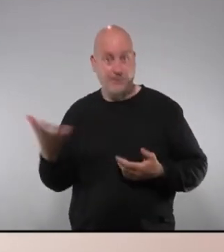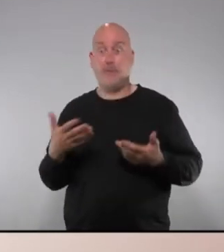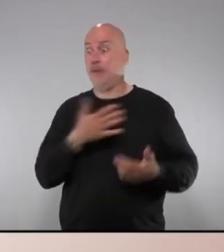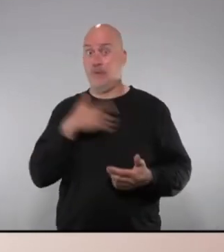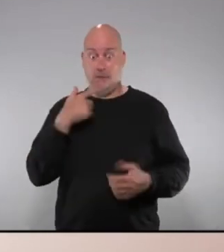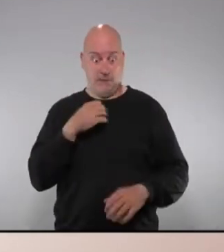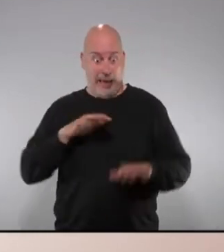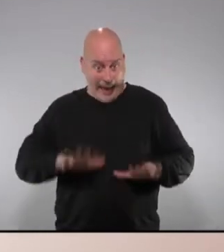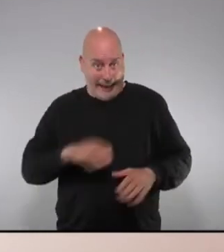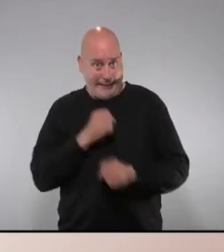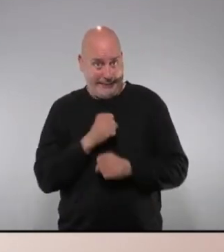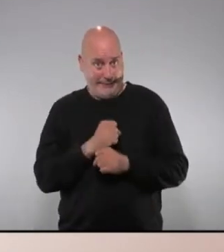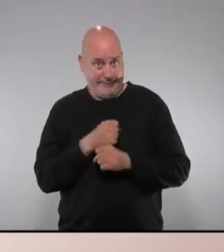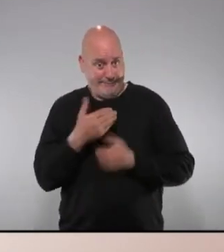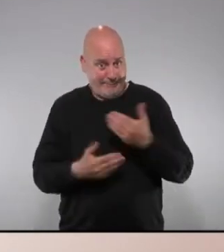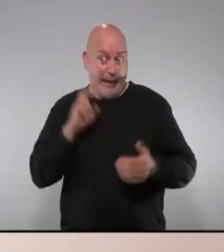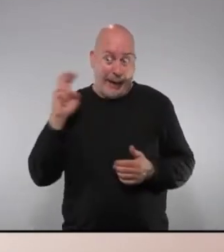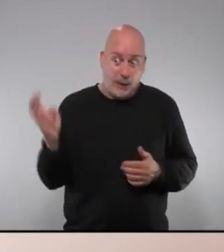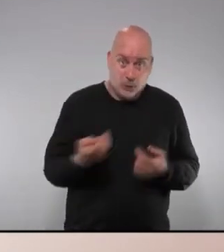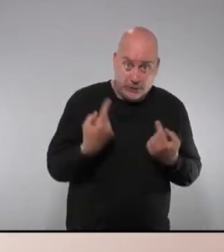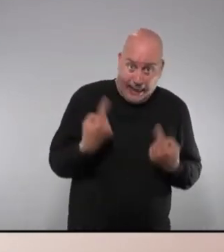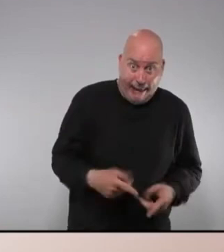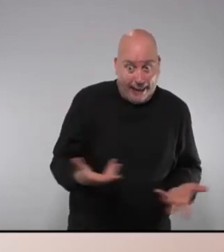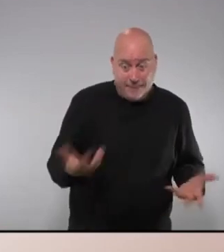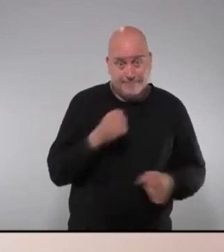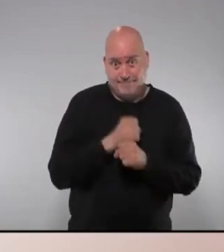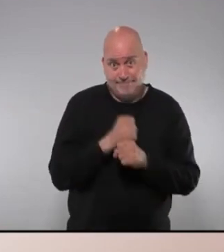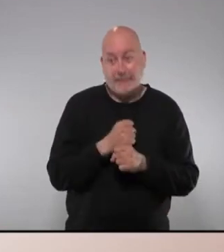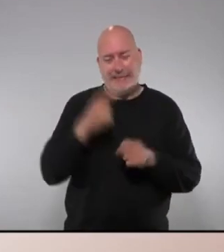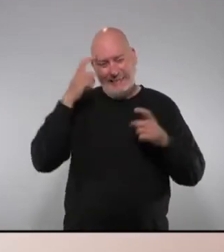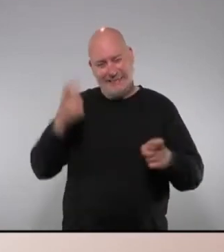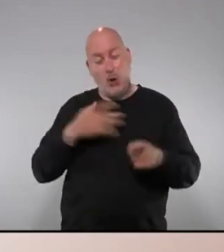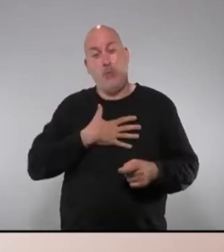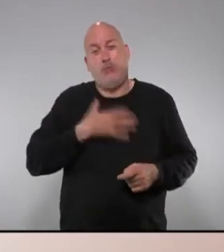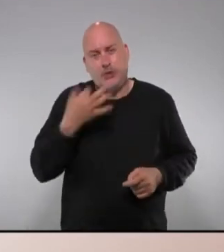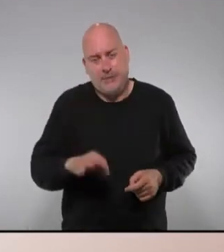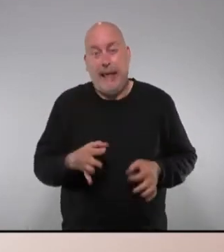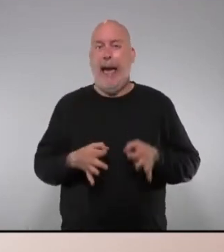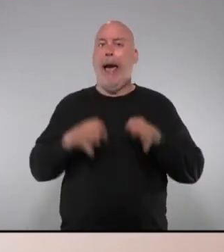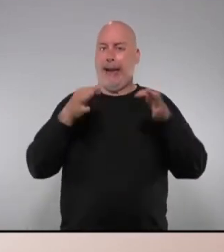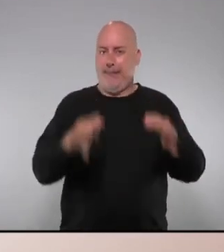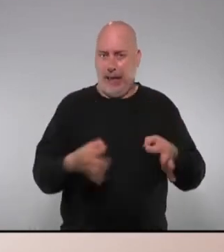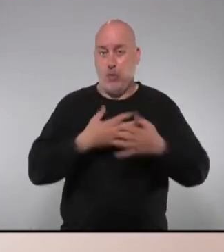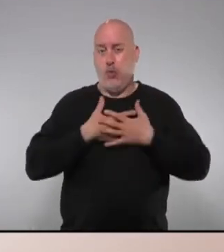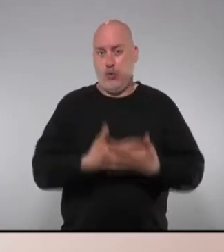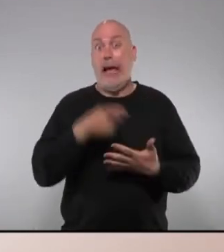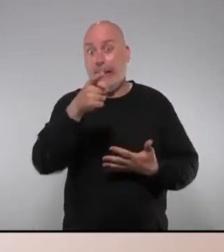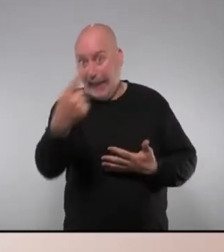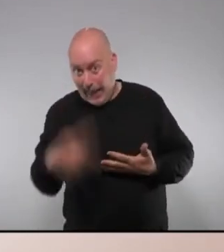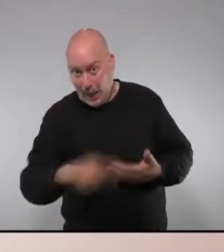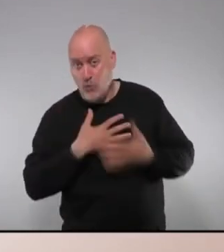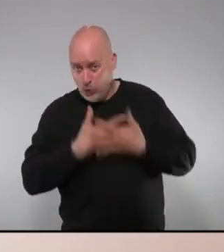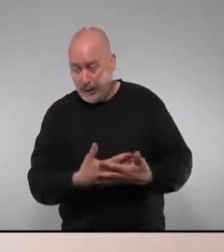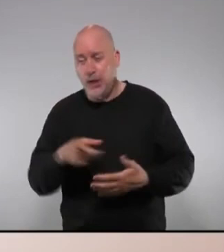els recursos que tenim i estem fent els possibles per poder arribar a aquesta voluntat que segur que vostè té i que manifesta i que